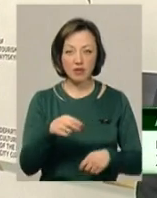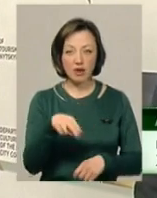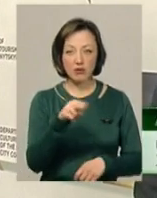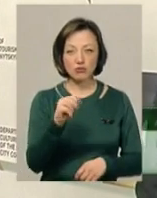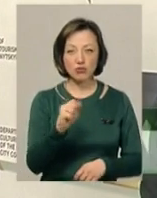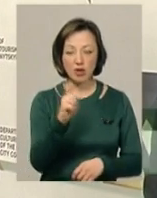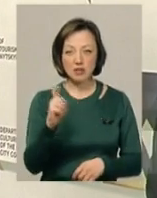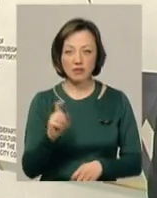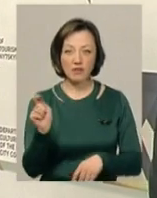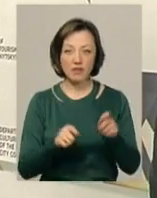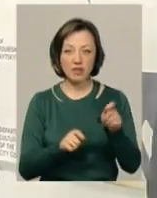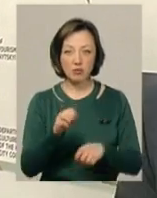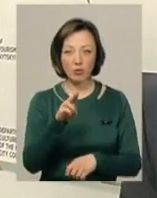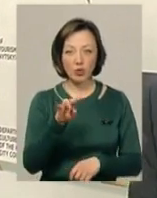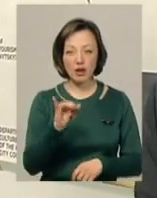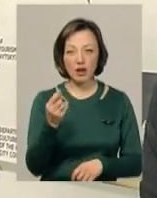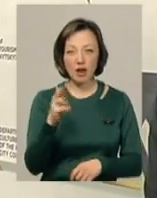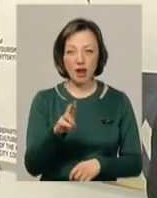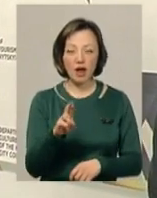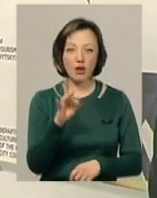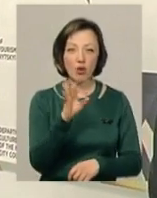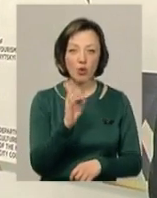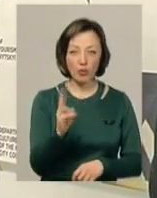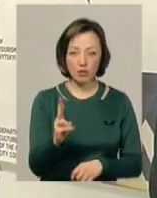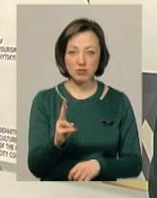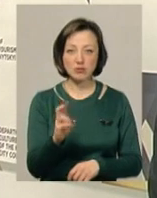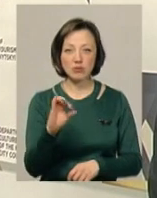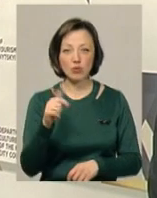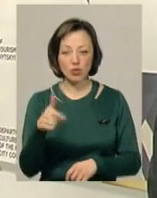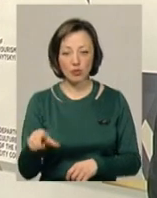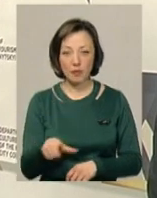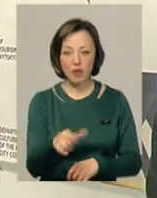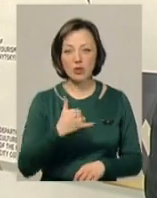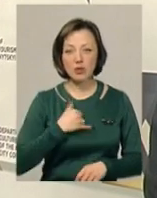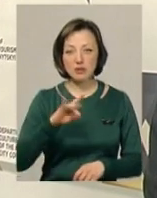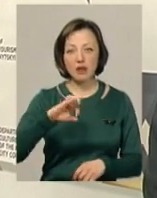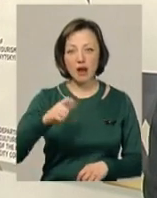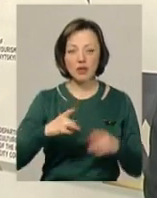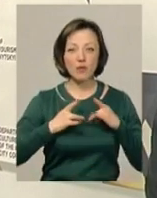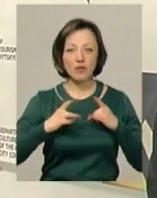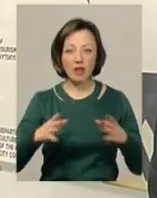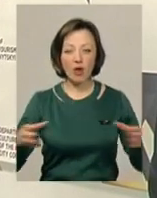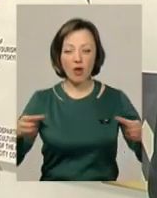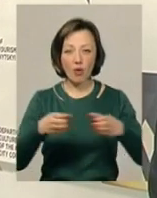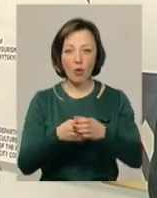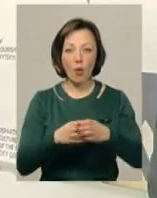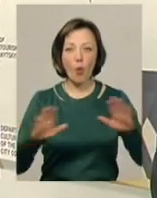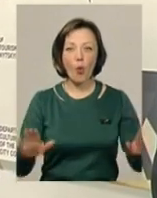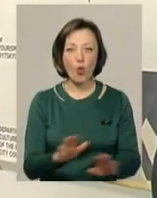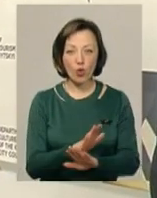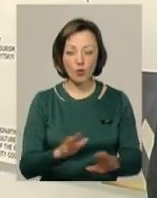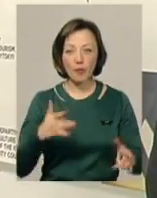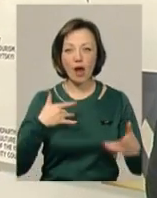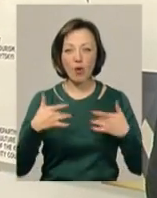і «Рокенбух». Крім того, у нас в травні юбілей муніципального камерного хору,